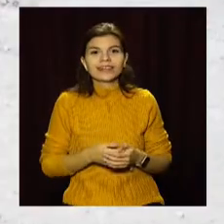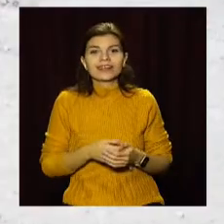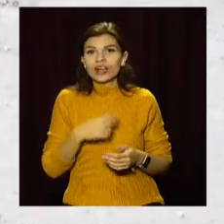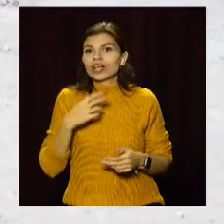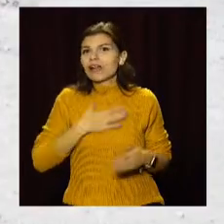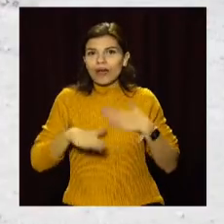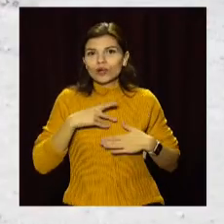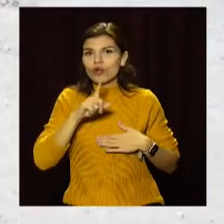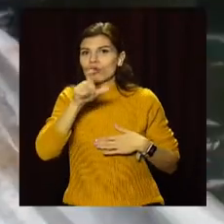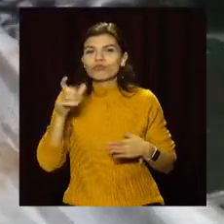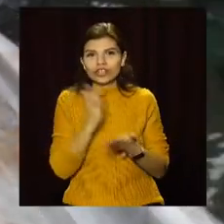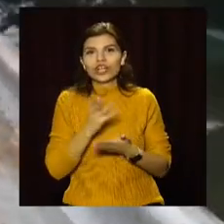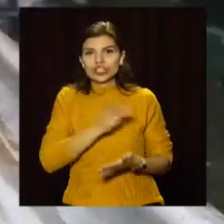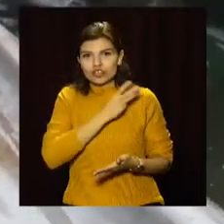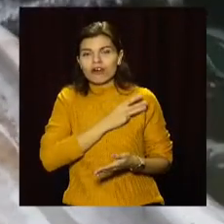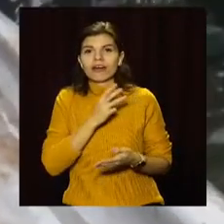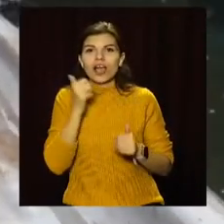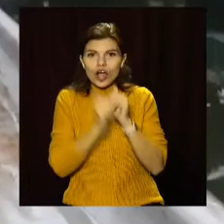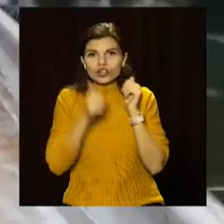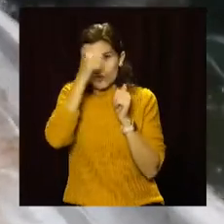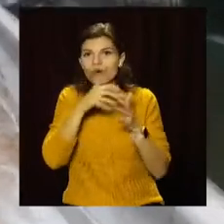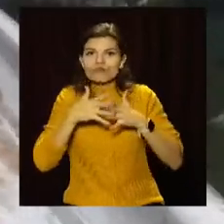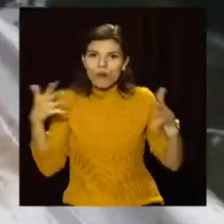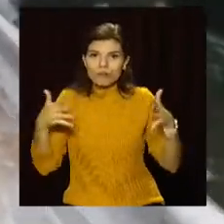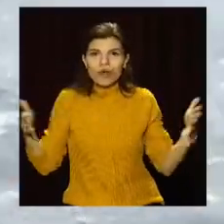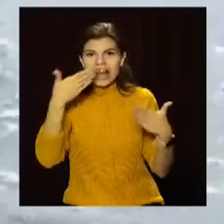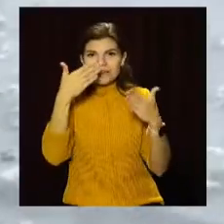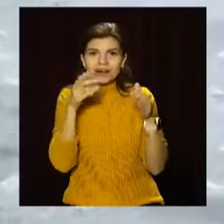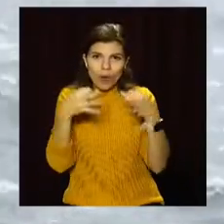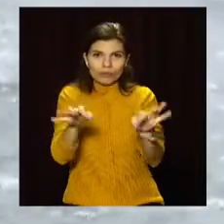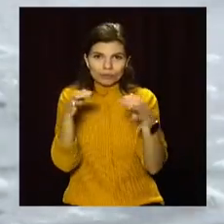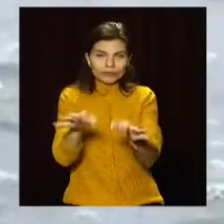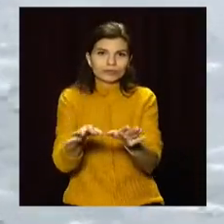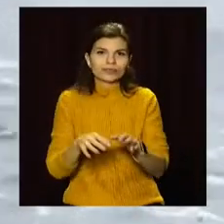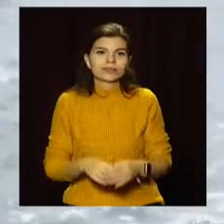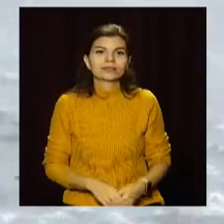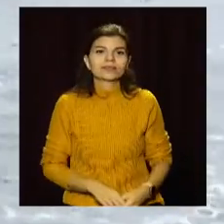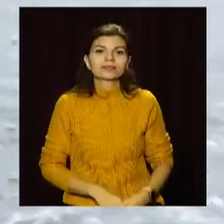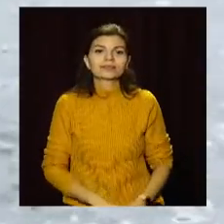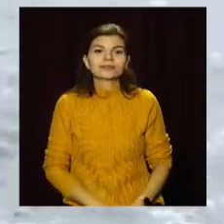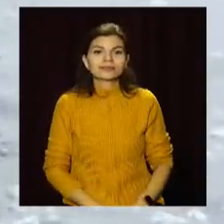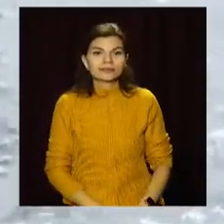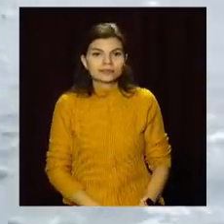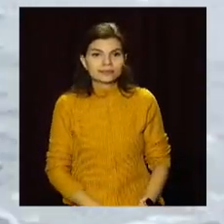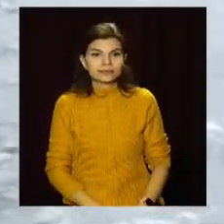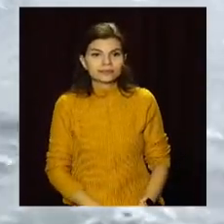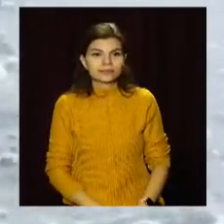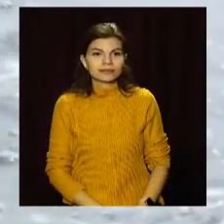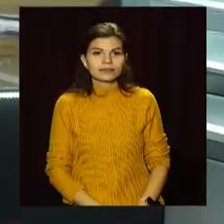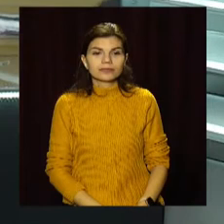більше небайдужих. І є можливість щороку випускати більшу кількість риби. Юлія Демченко, Василь Самувар, ОПЕН-ДЮС, телеканал